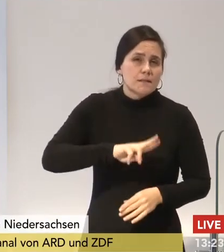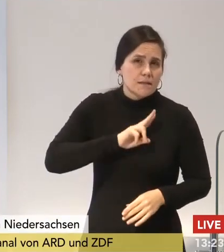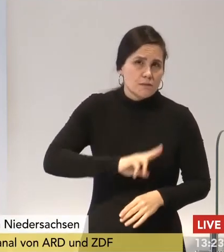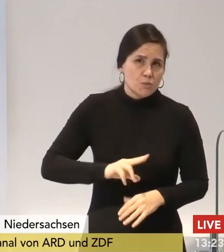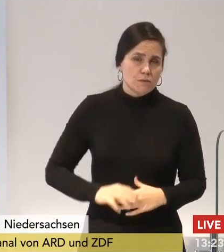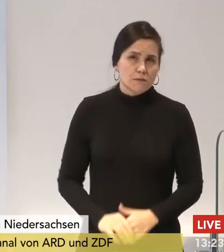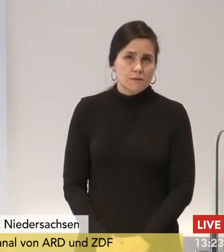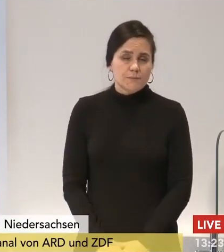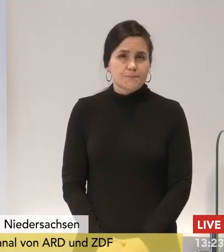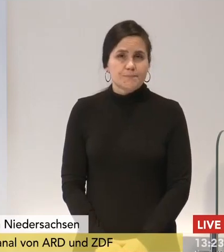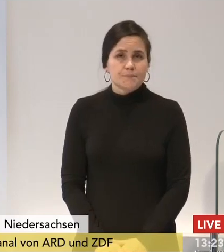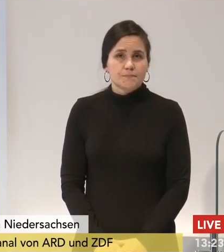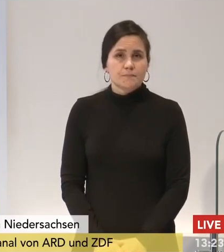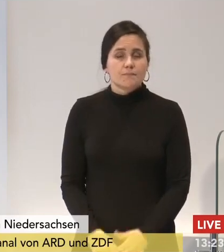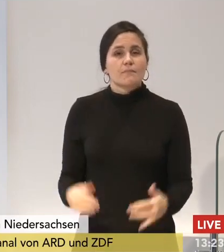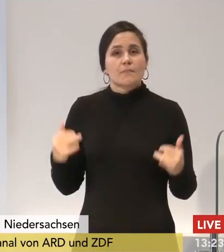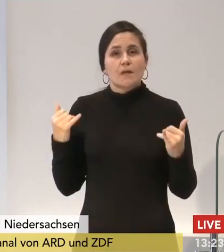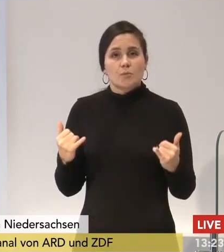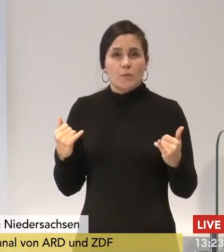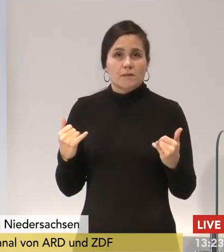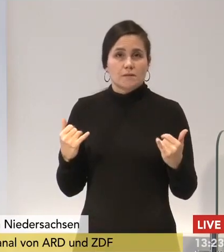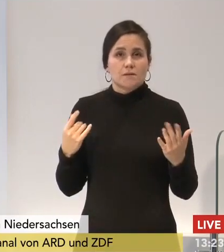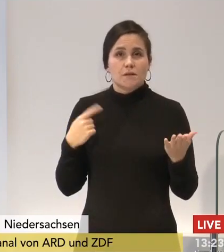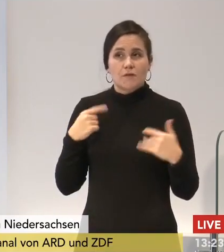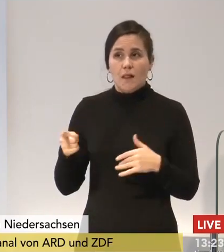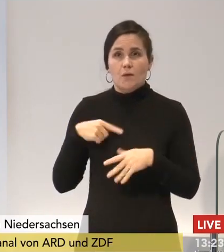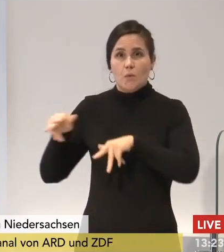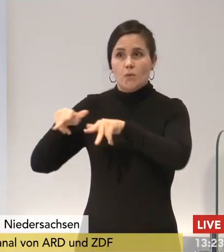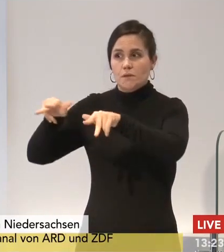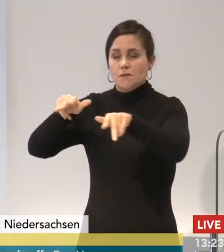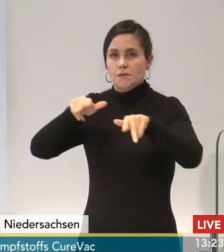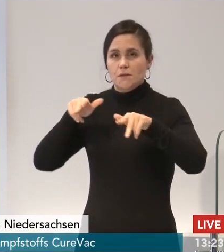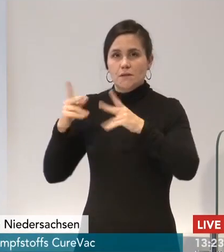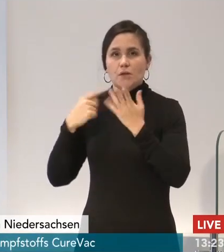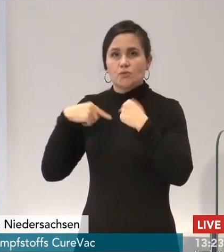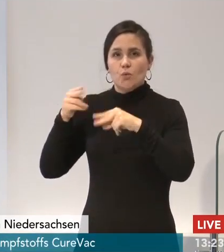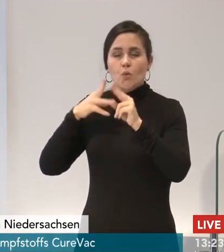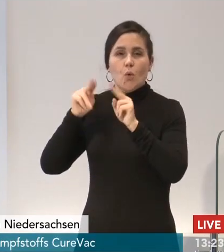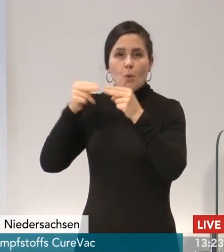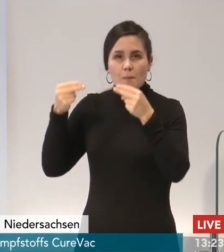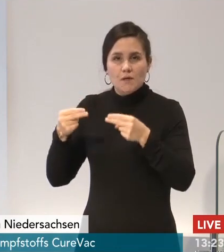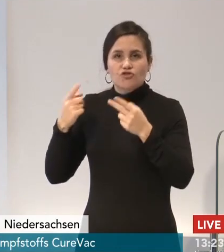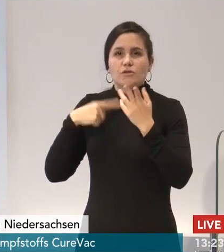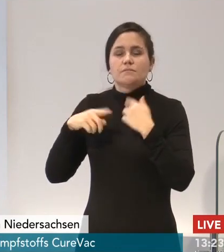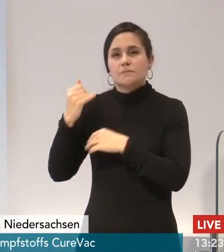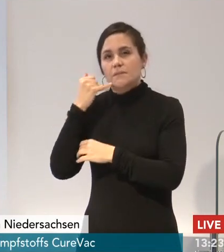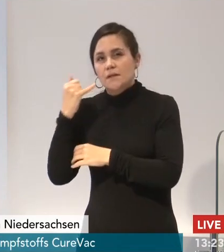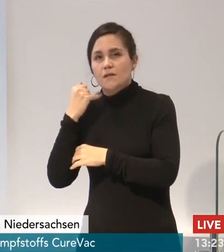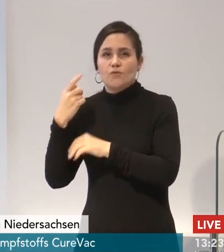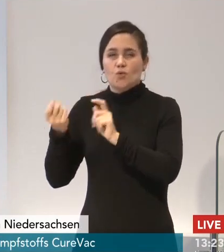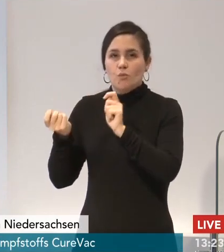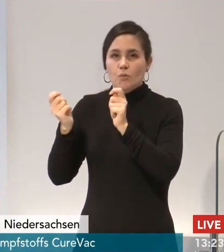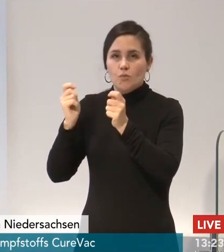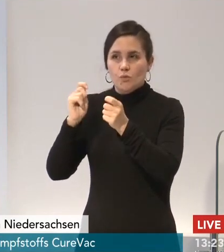Dienstleister arbeitet mit Hochdruck, die angesprochenen Änderungen im System umzusetzen. Nach wie vor haben wir unglaubliche Anruferinnen